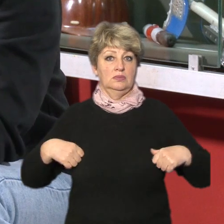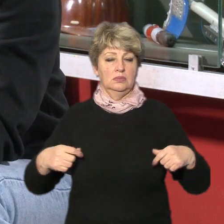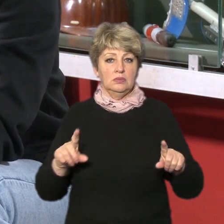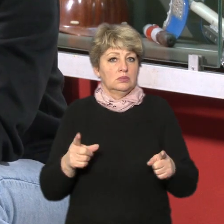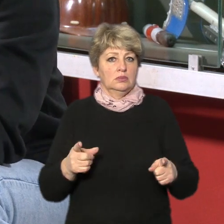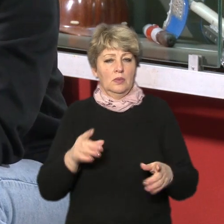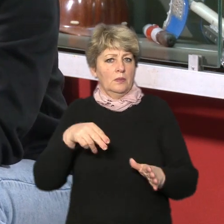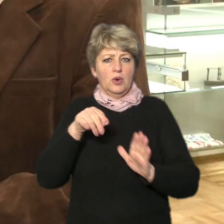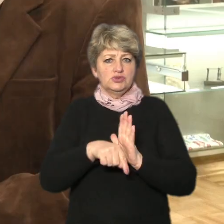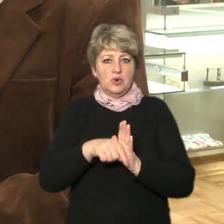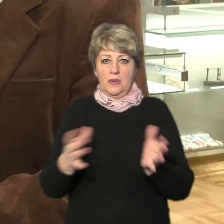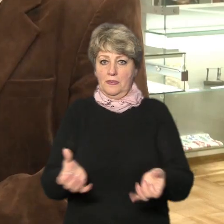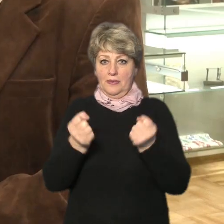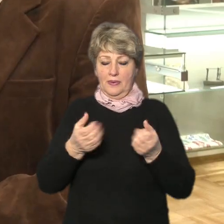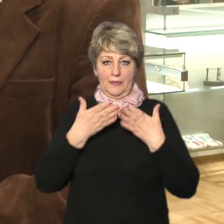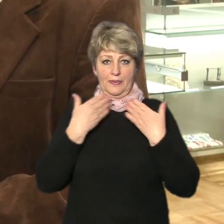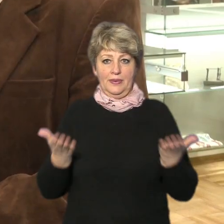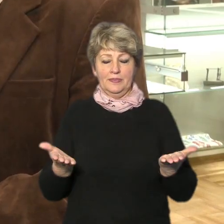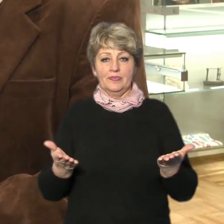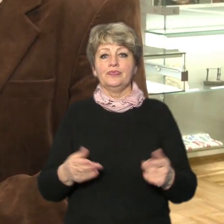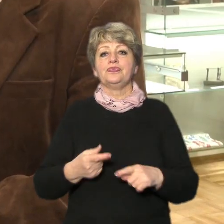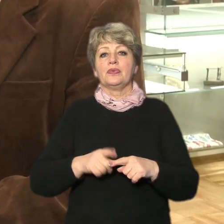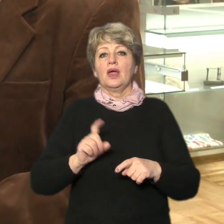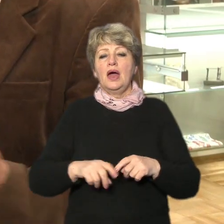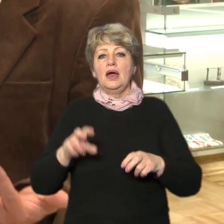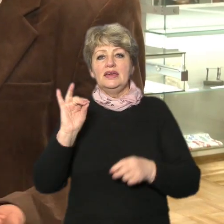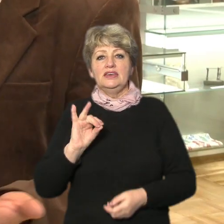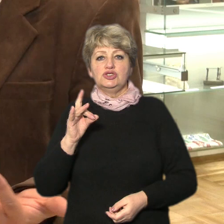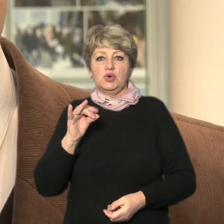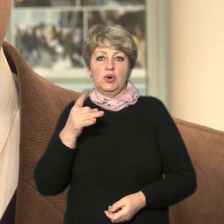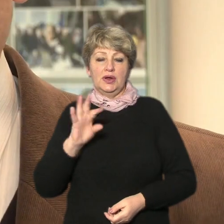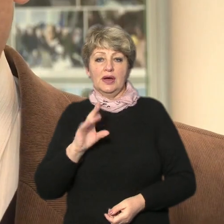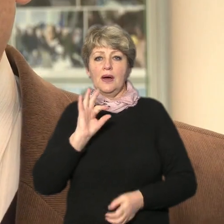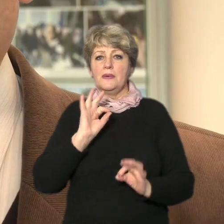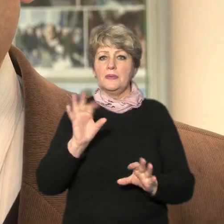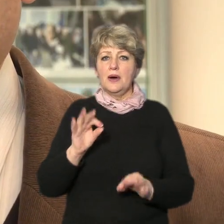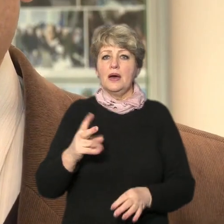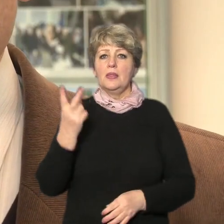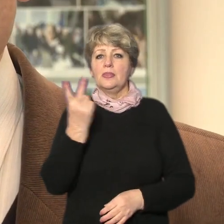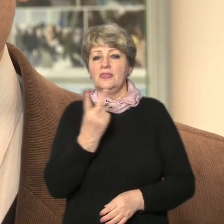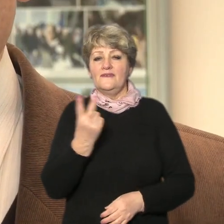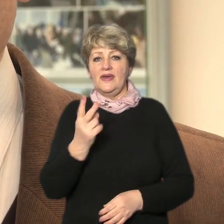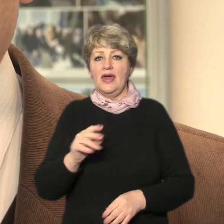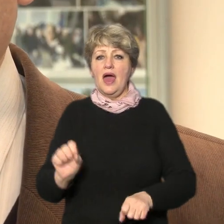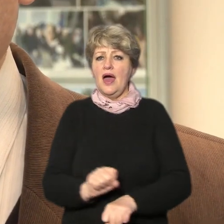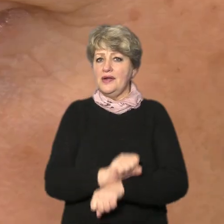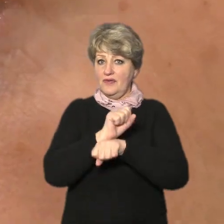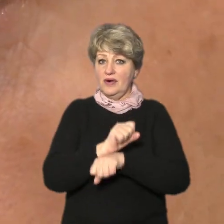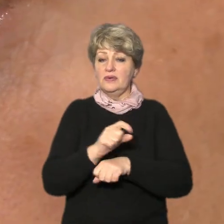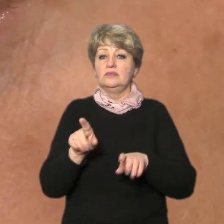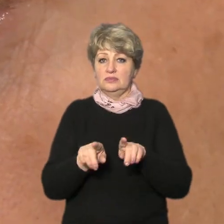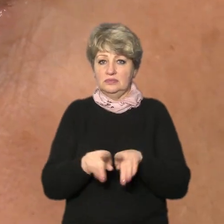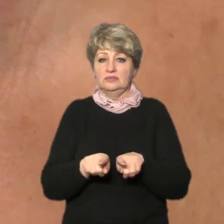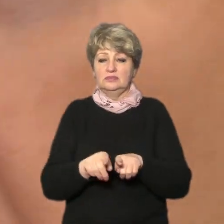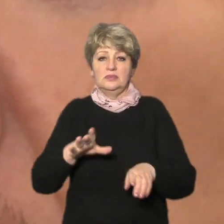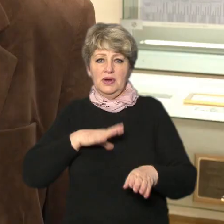по суті не рятують сучасні дослідники говорить історик Віталій Масненко обидві революції розглядають у контексті війни як